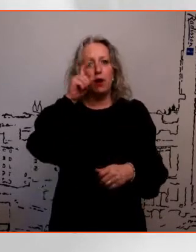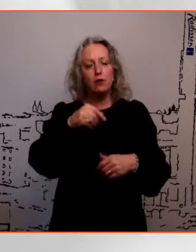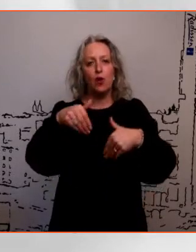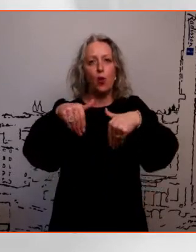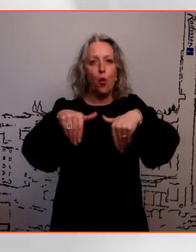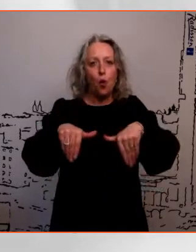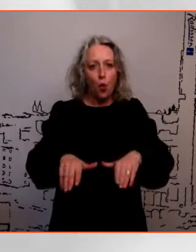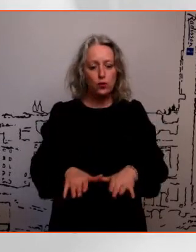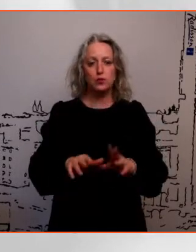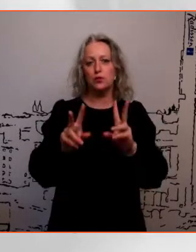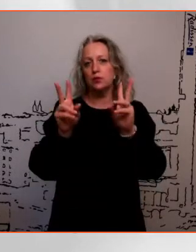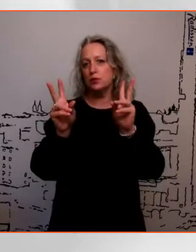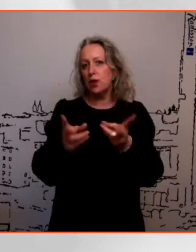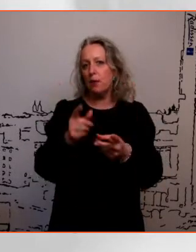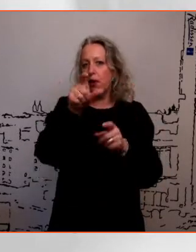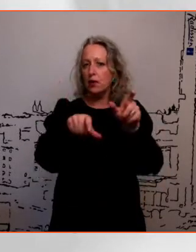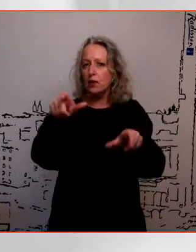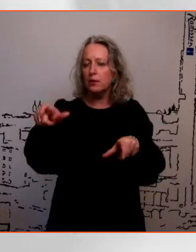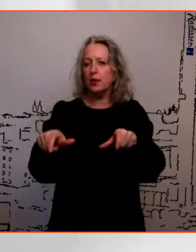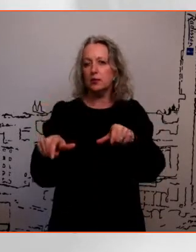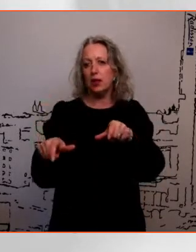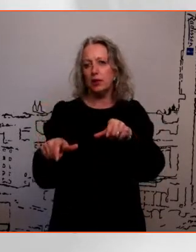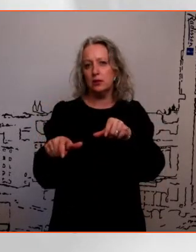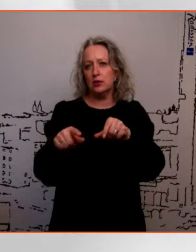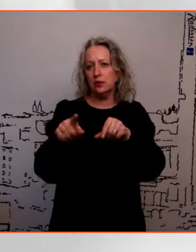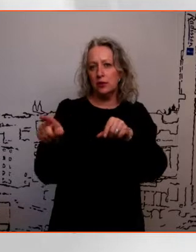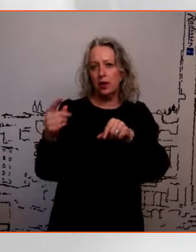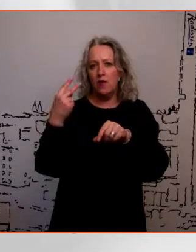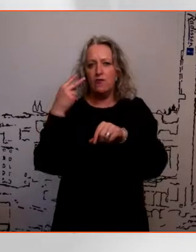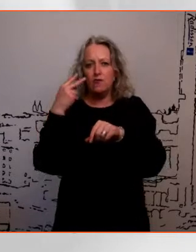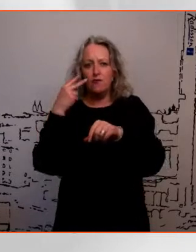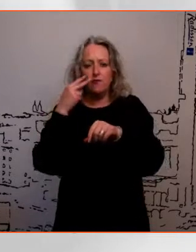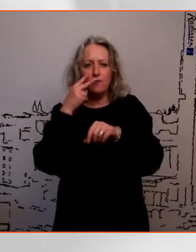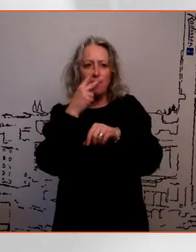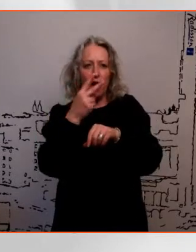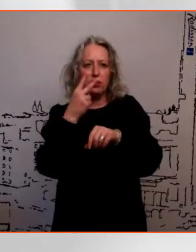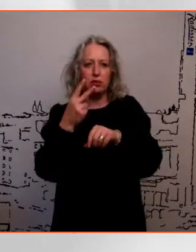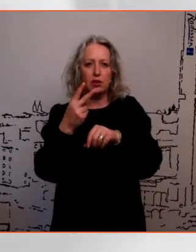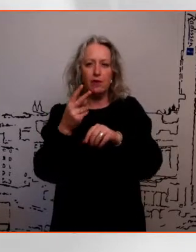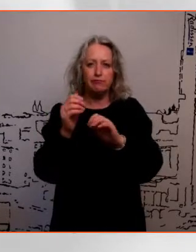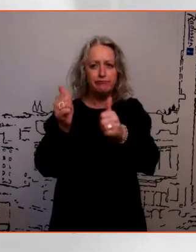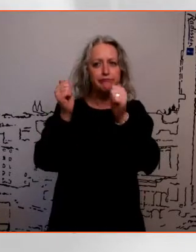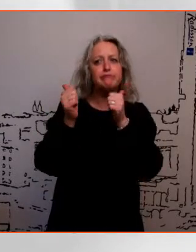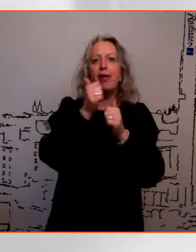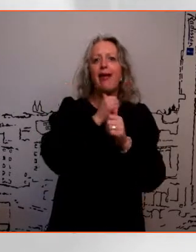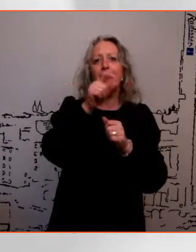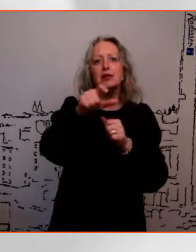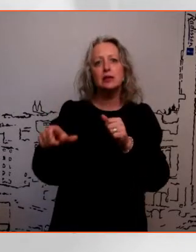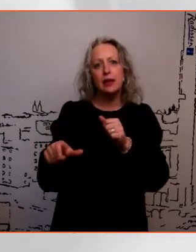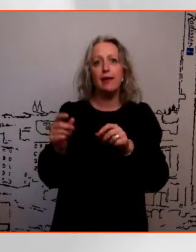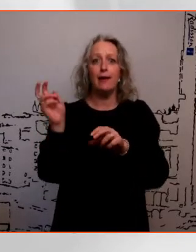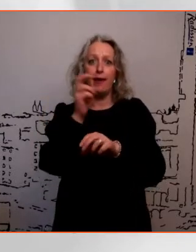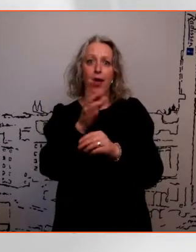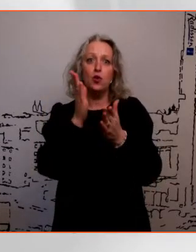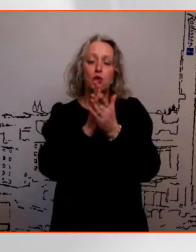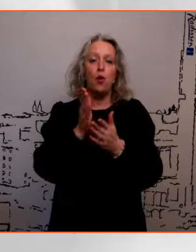ka inimestel vaadates väga kifte Eesti inimesi, kes on käinud kõriärinõustamisel, ta